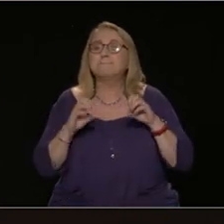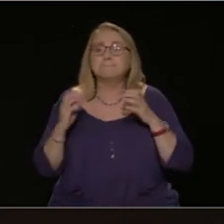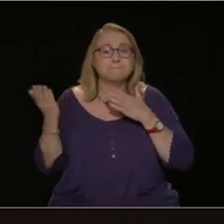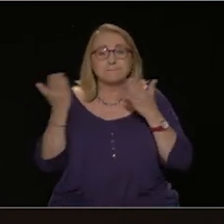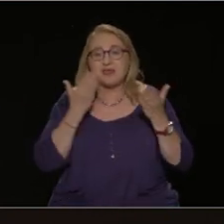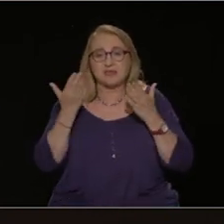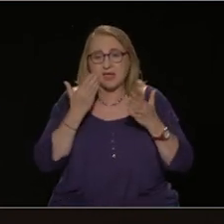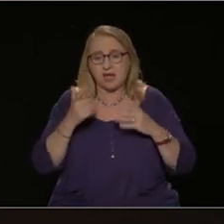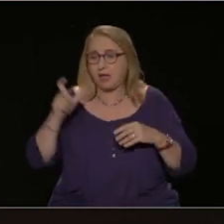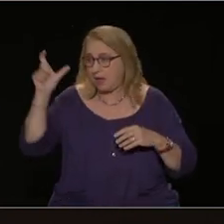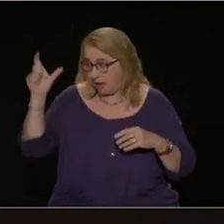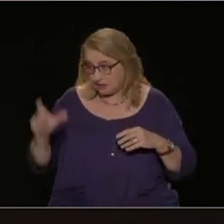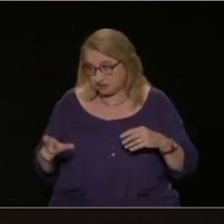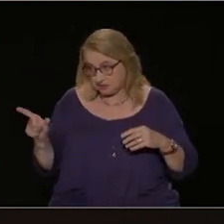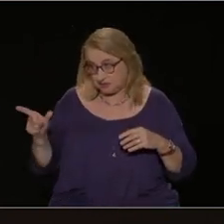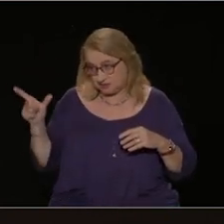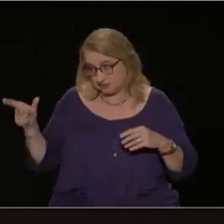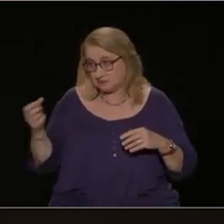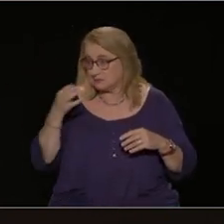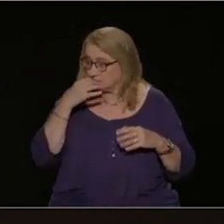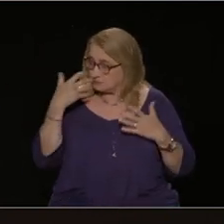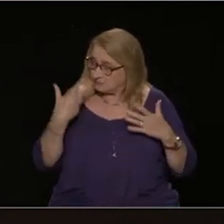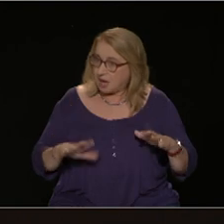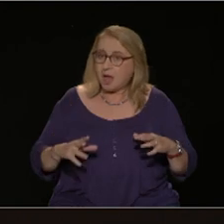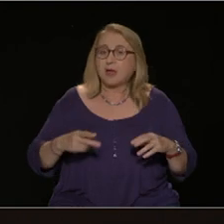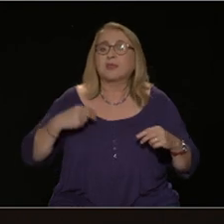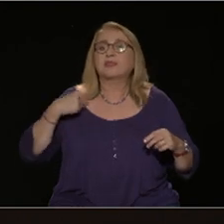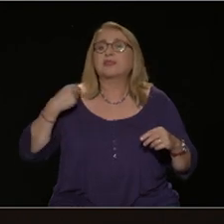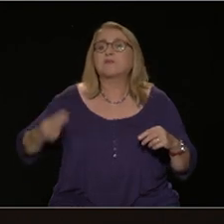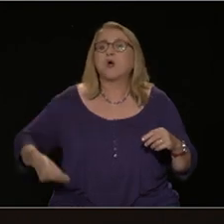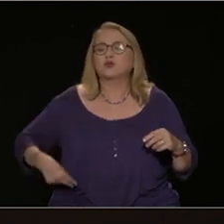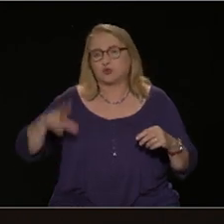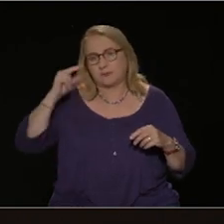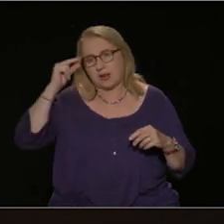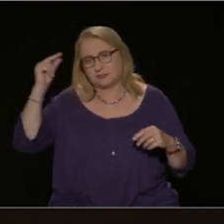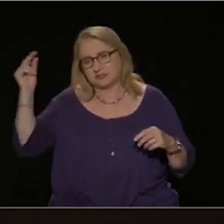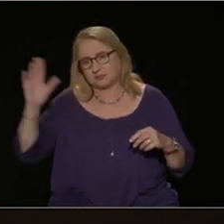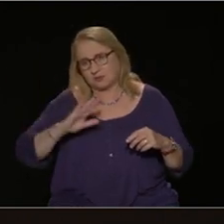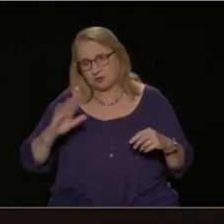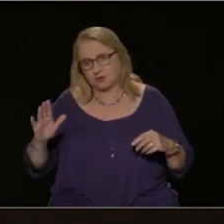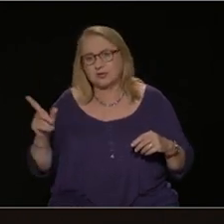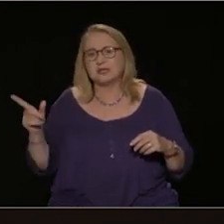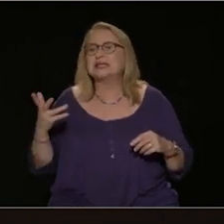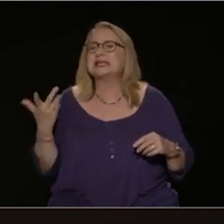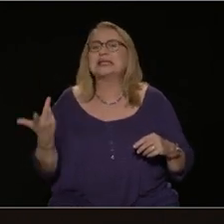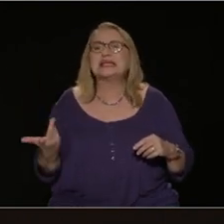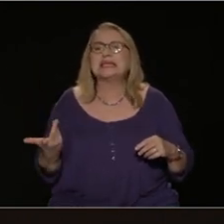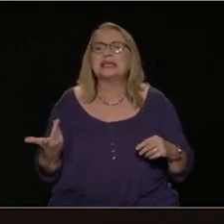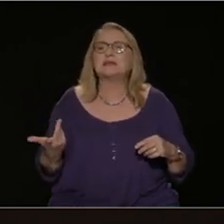ενός δημόσιο πανεπιστήμιου, ενός μικρότερου δημόσιο πανεπιστήμιου ή κάτι μεικτό.